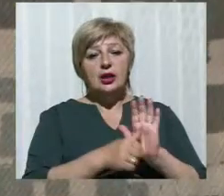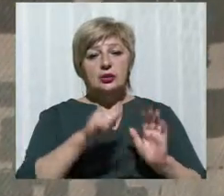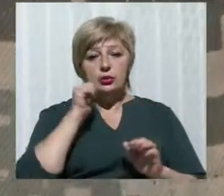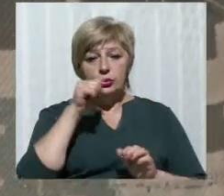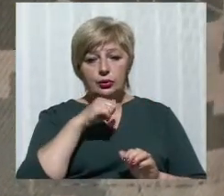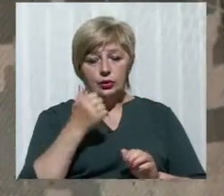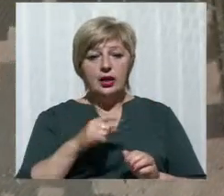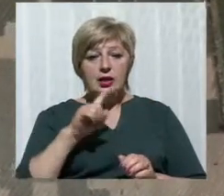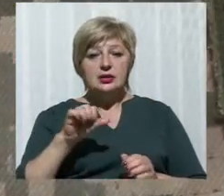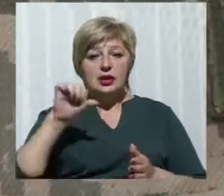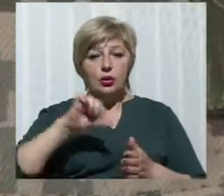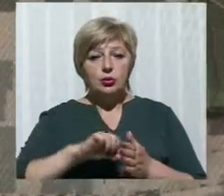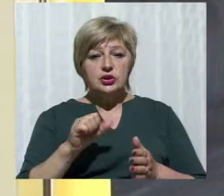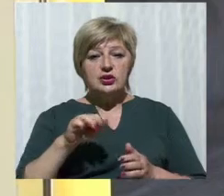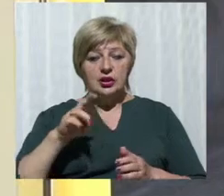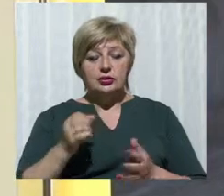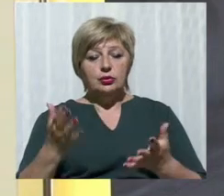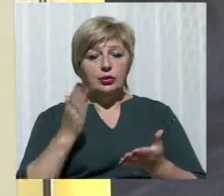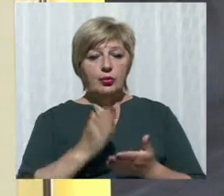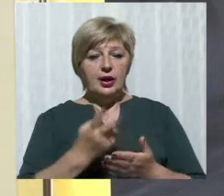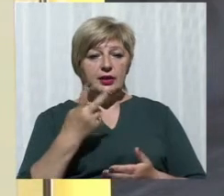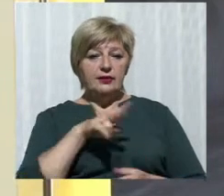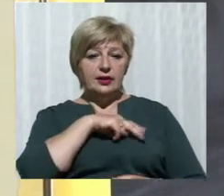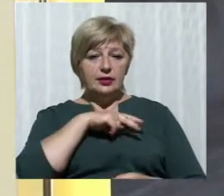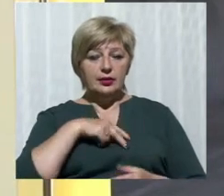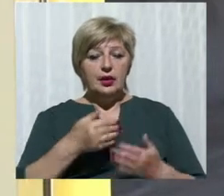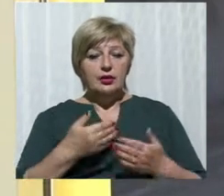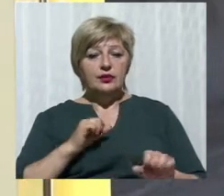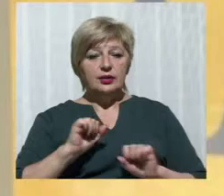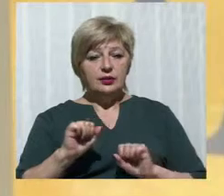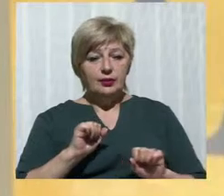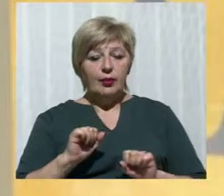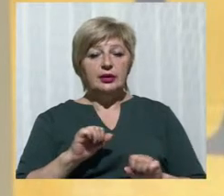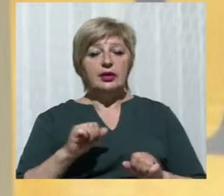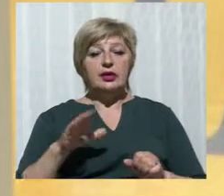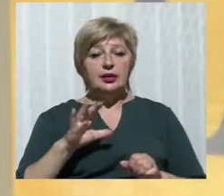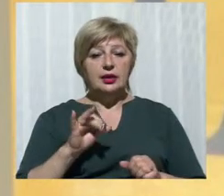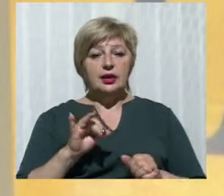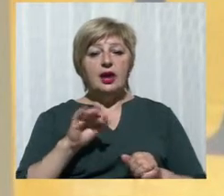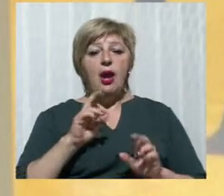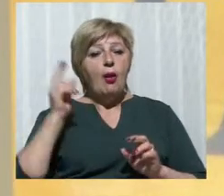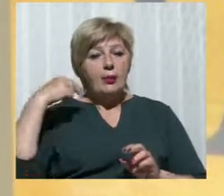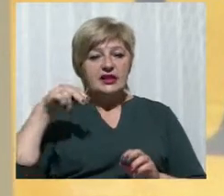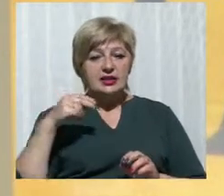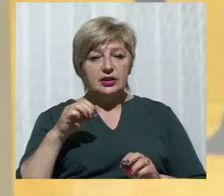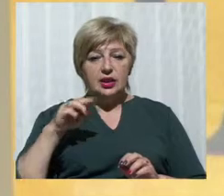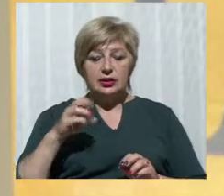участь у АТО має дві нагороди – від командира бригади та від президента України. «Я горжусь тим, що